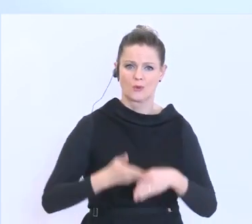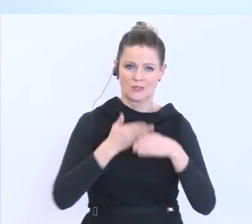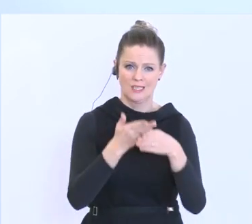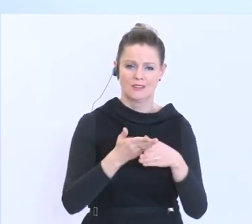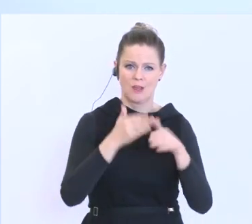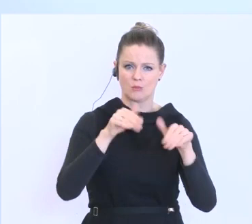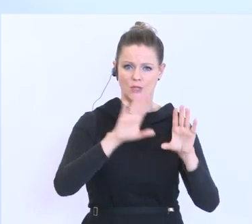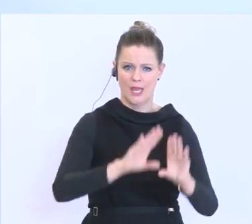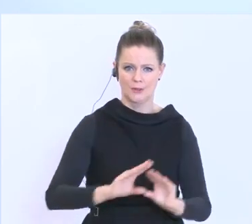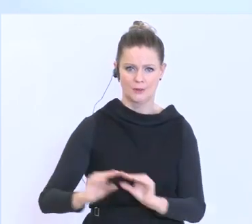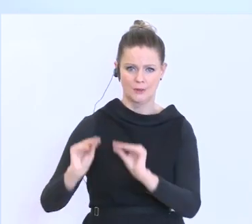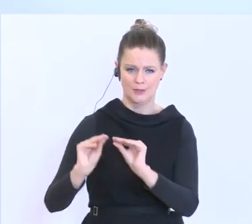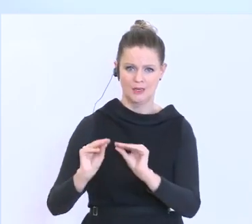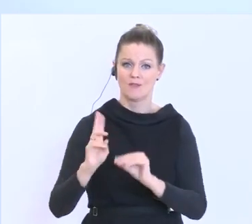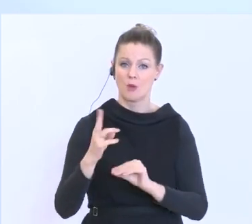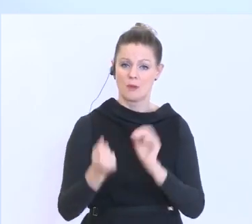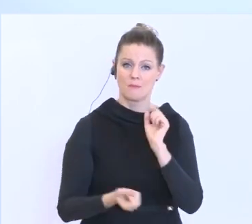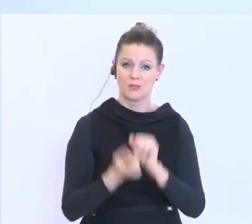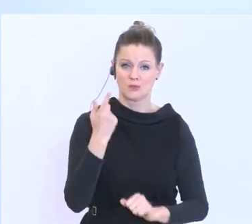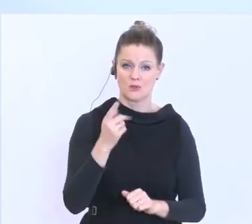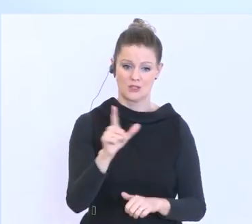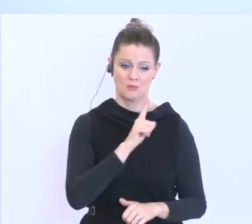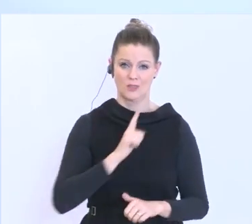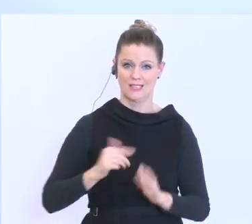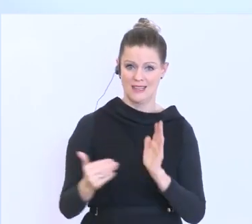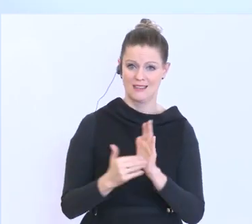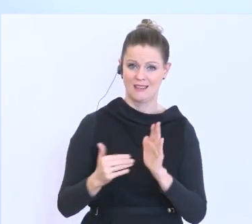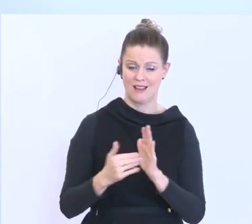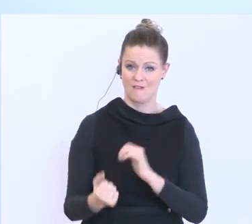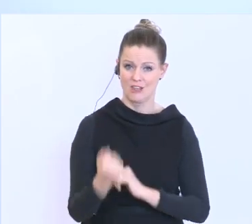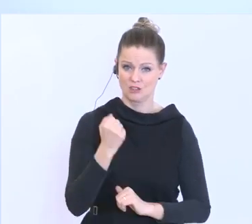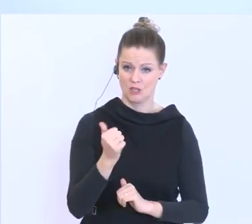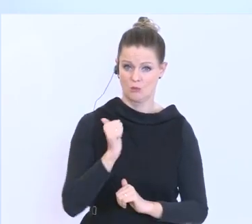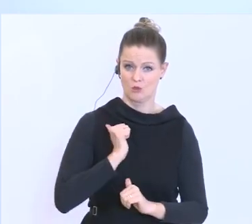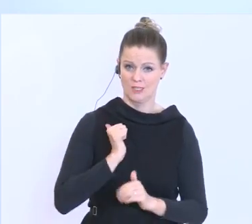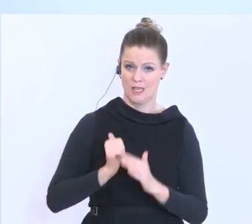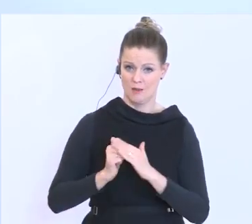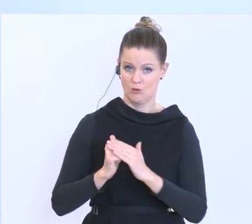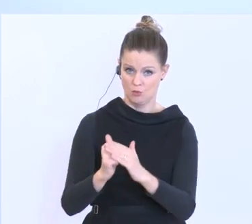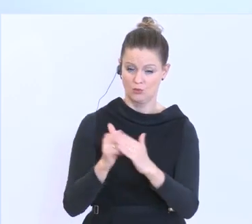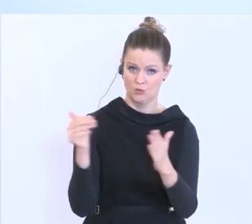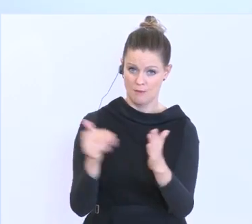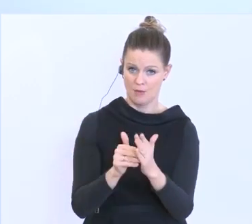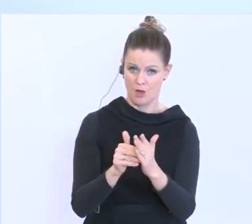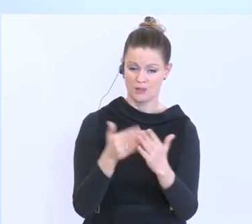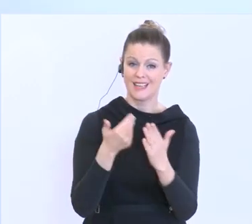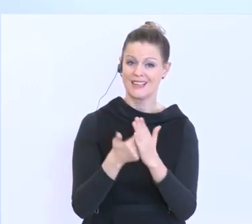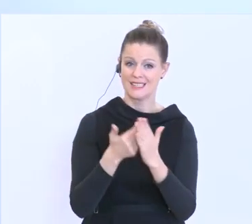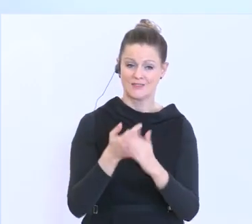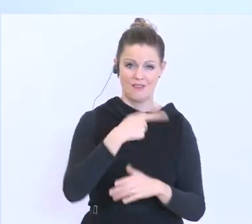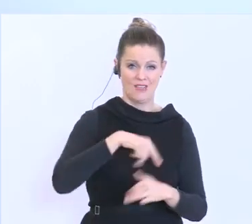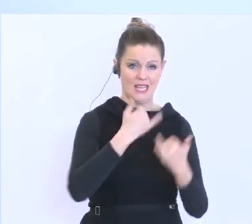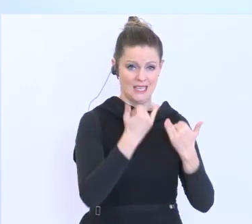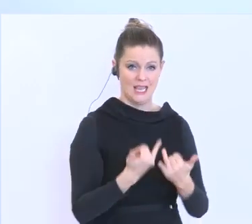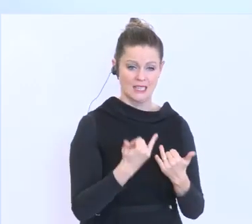aufhören, nachdem vor allem auch im Bereich der Polizei hier dringend Verstärkung durch das Bundesheer gebraucht wird. Deswegen haben wir